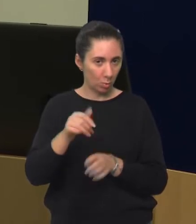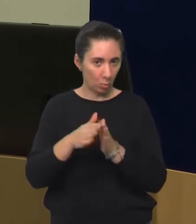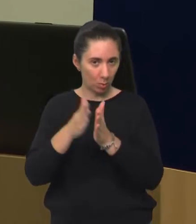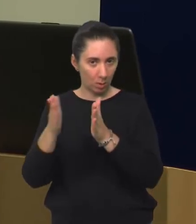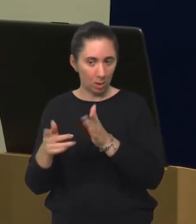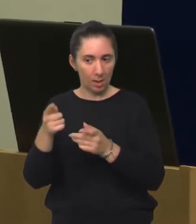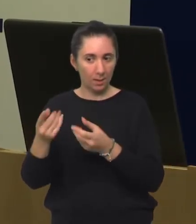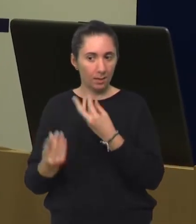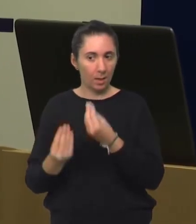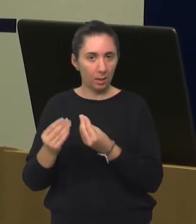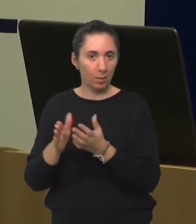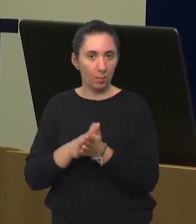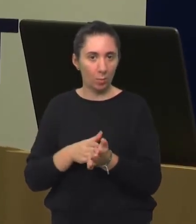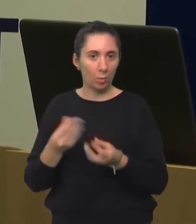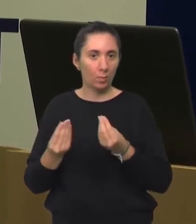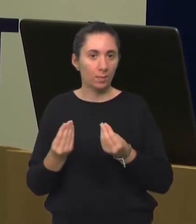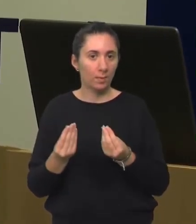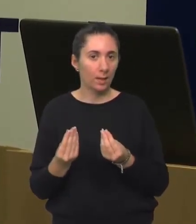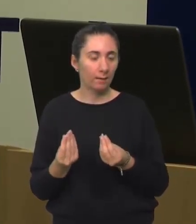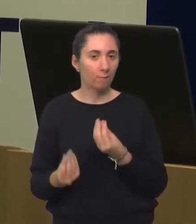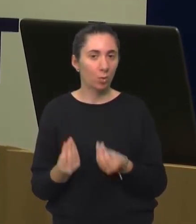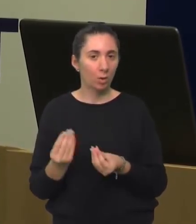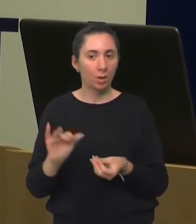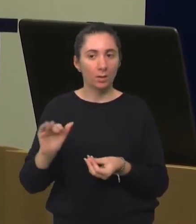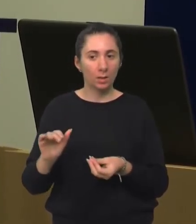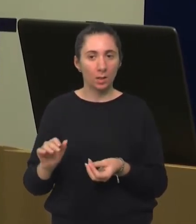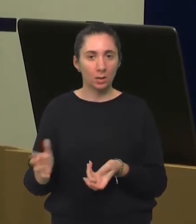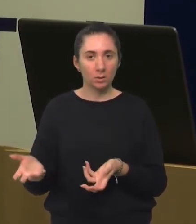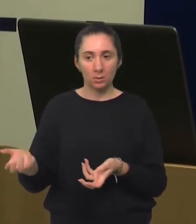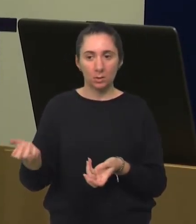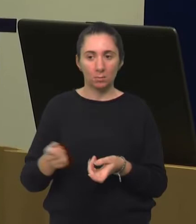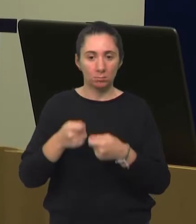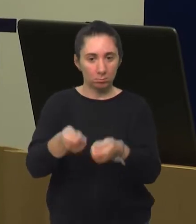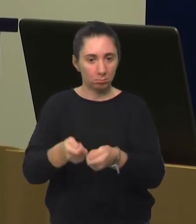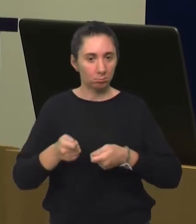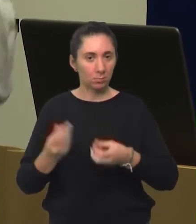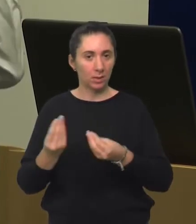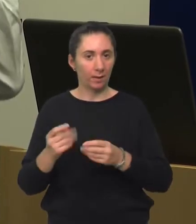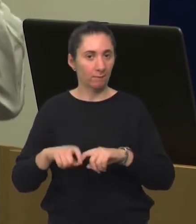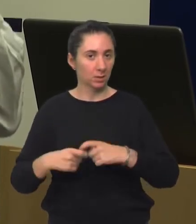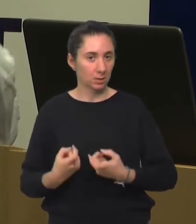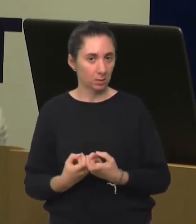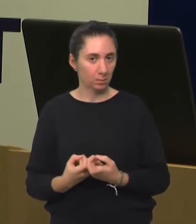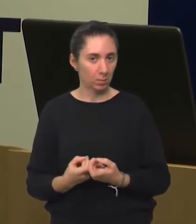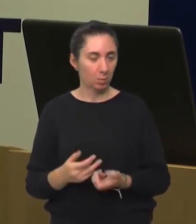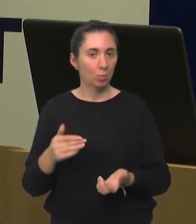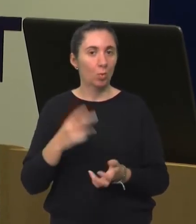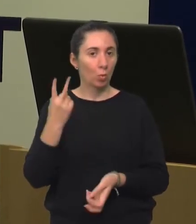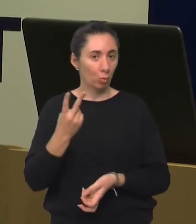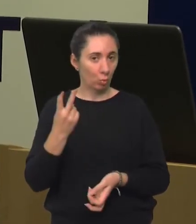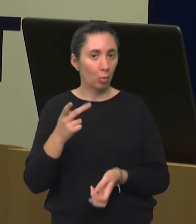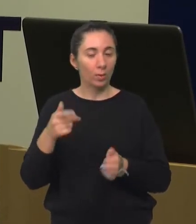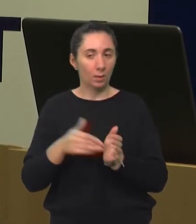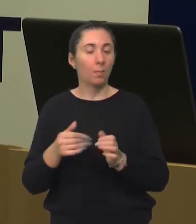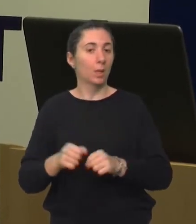ta igra zapravo kreće u tu nekakvu konstruktivnu igru da djece dovode predmete u međusobne odnose. I to mora biti definitivno u drugoj godini